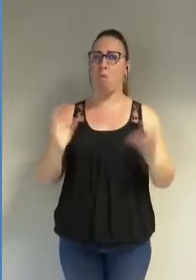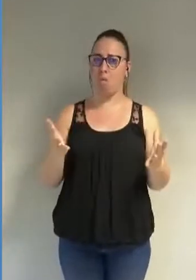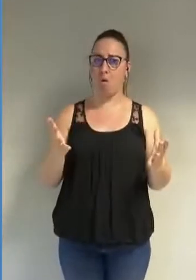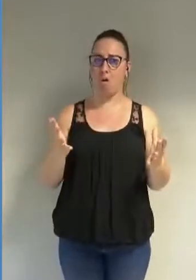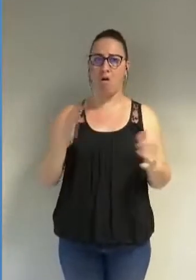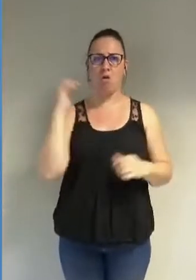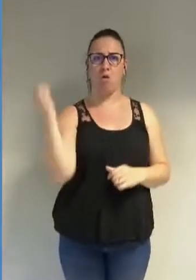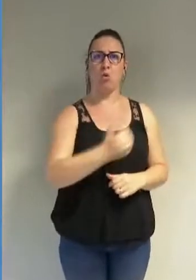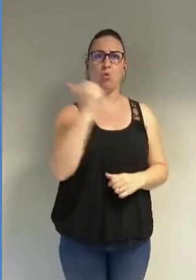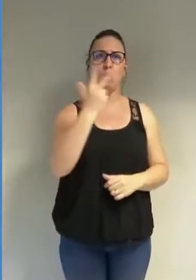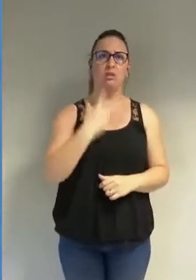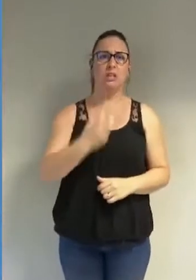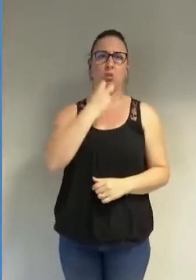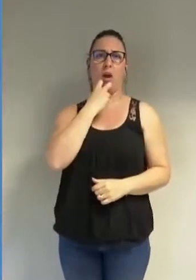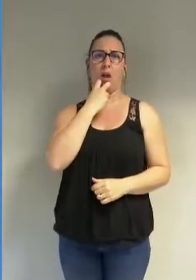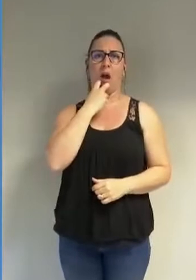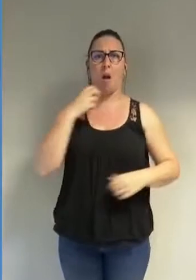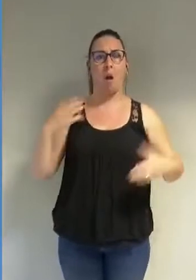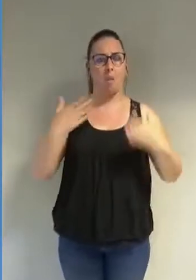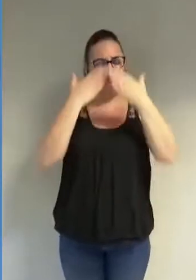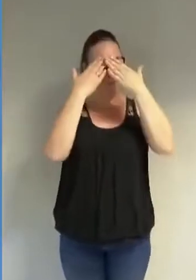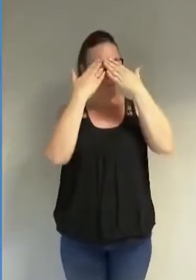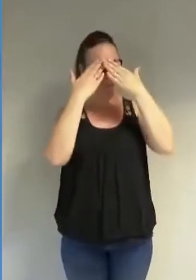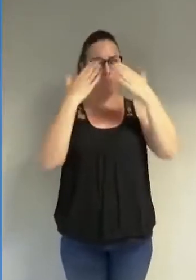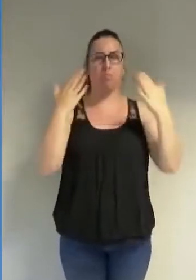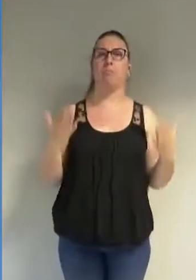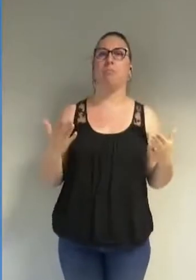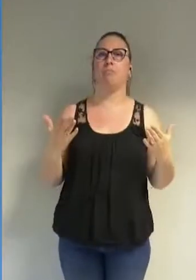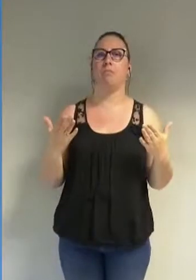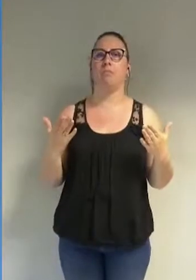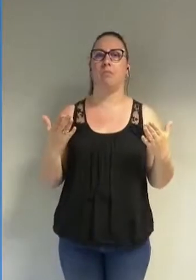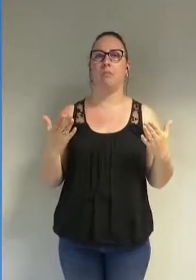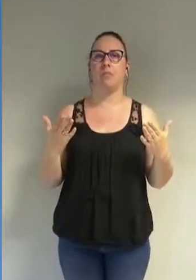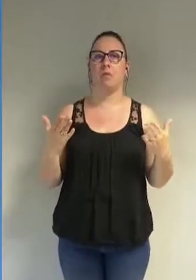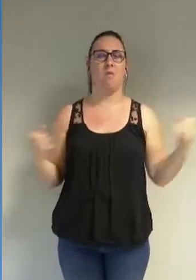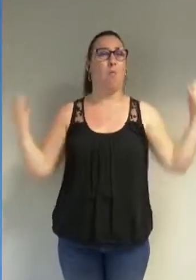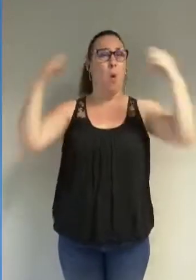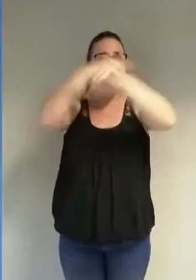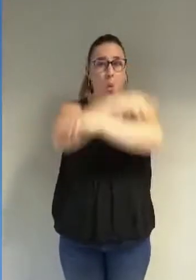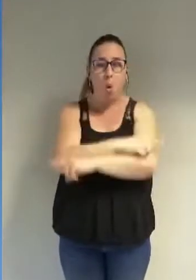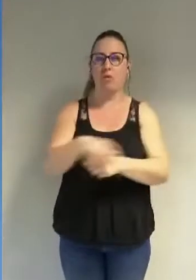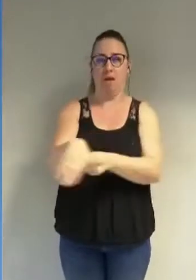tous les citoyens sans distinction. L'inversion est totale.